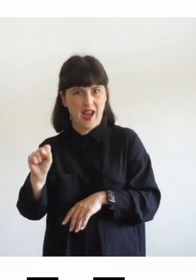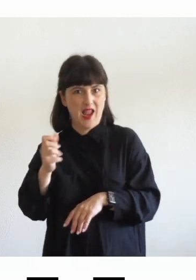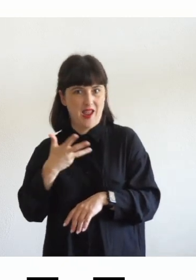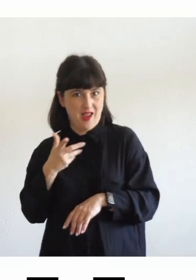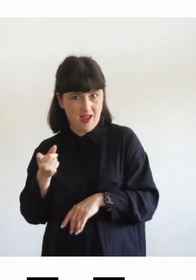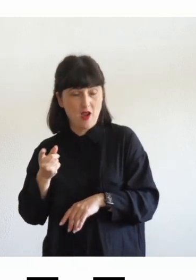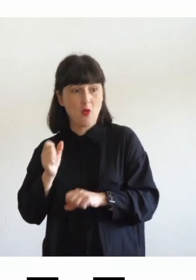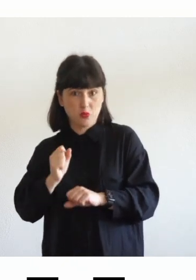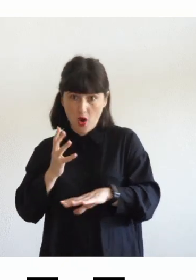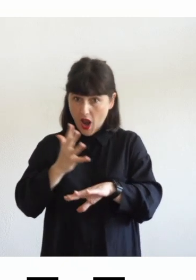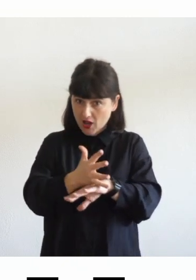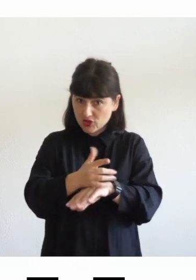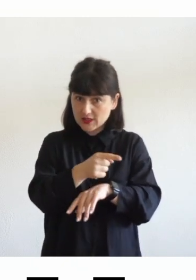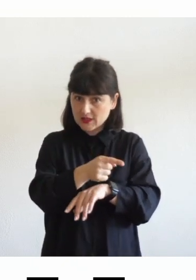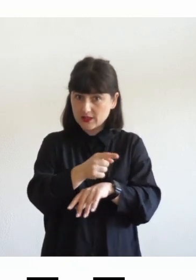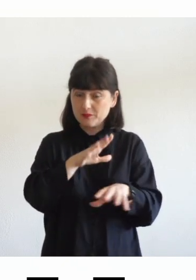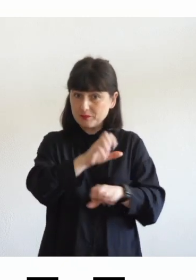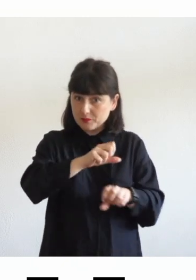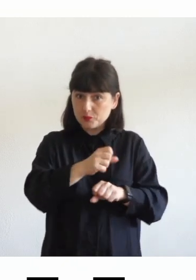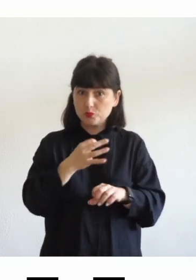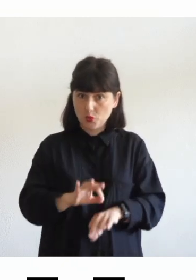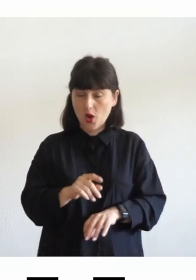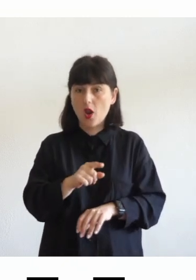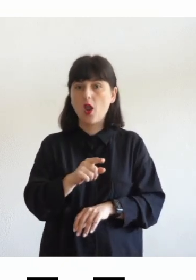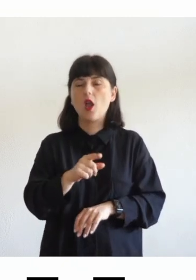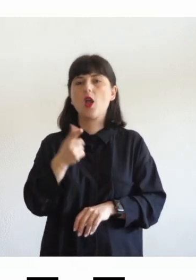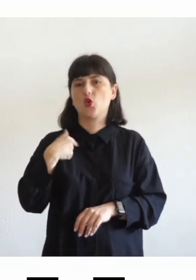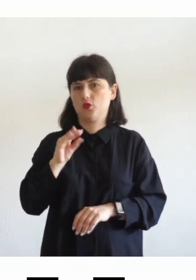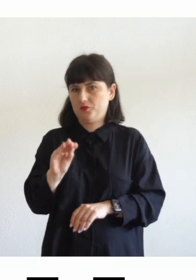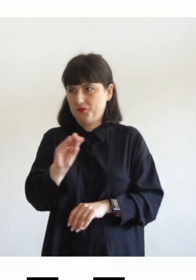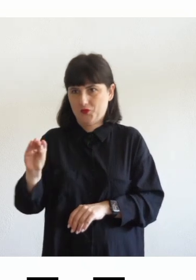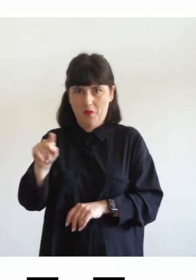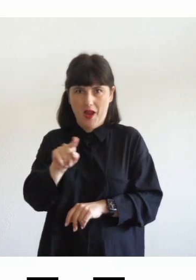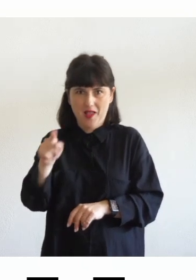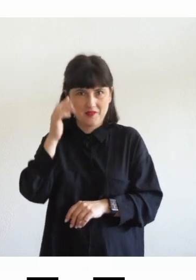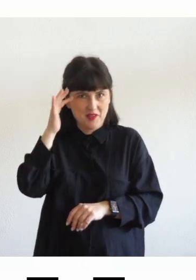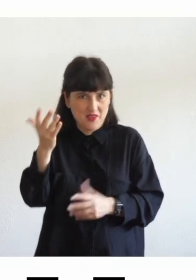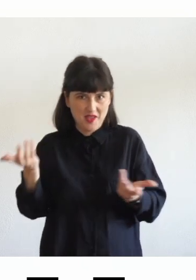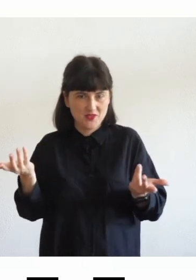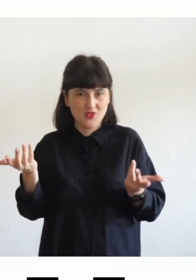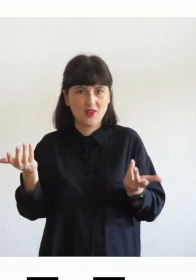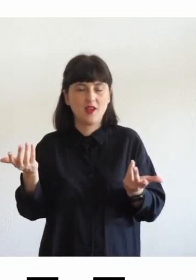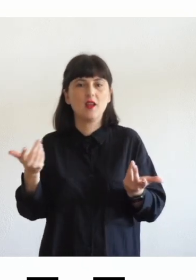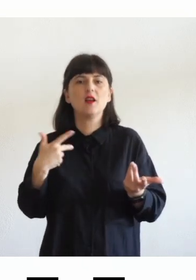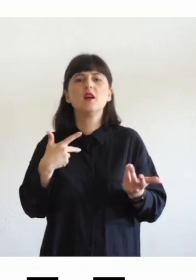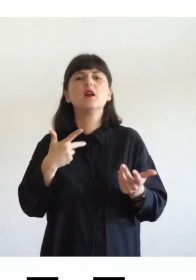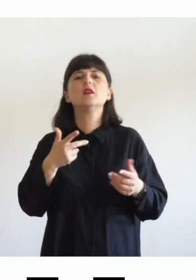riflessione che vi porto perché abbiamo detto lato accessibilità non ci siamo ma ci fossimo